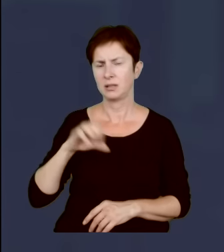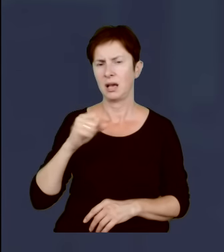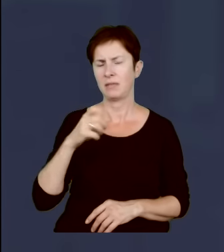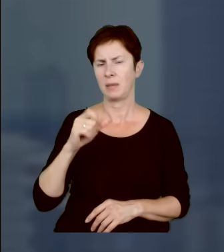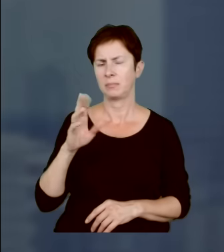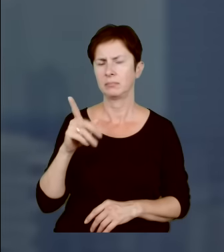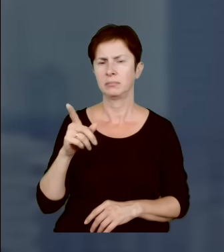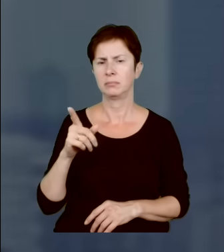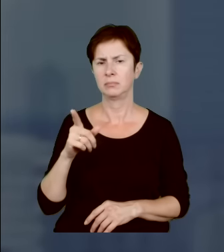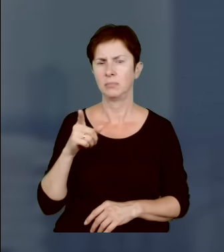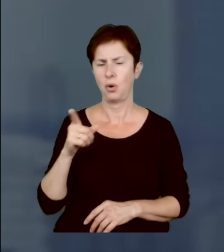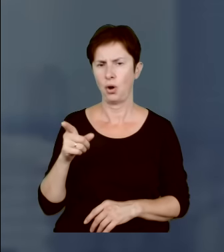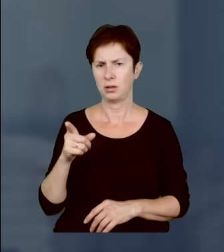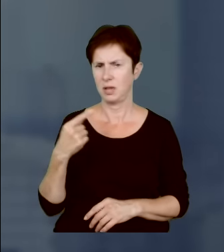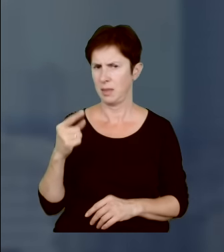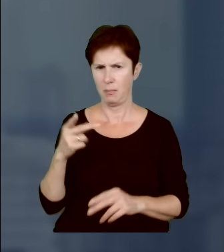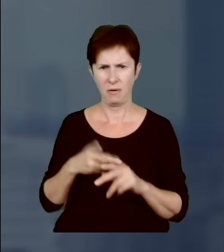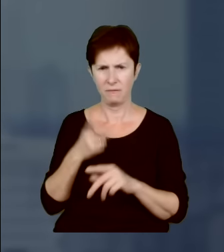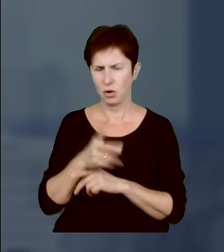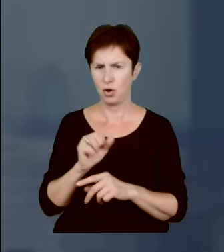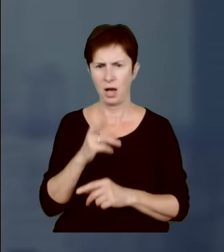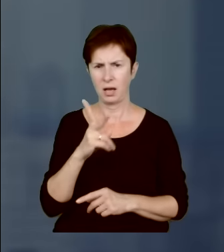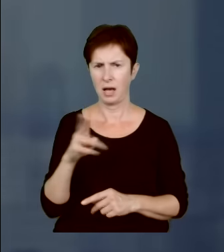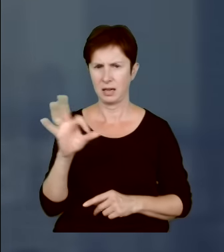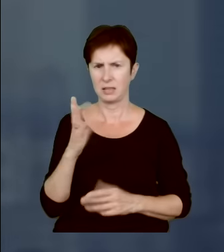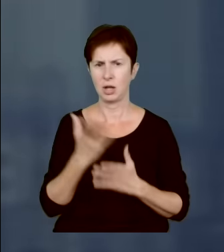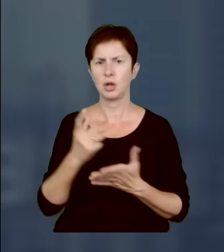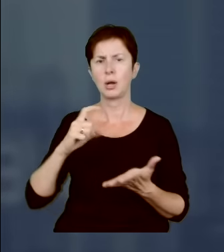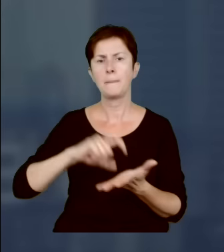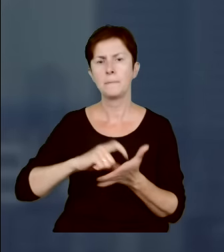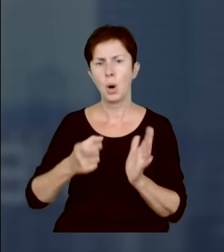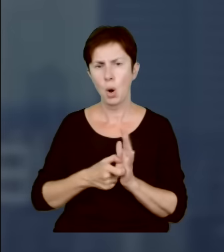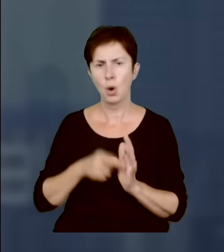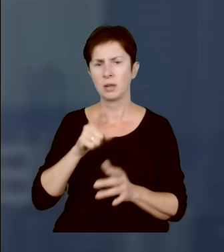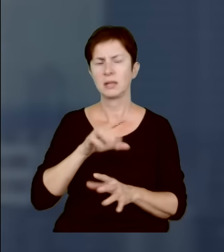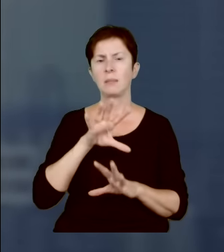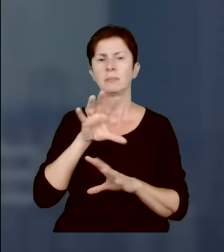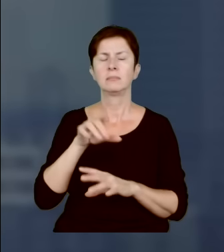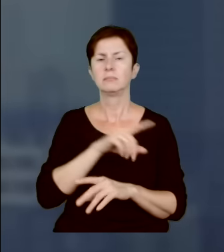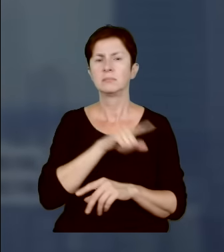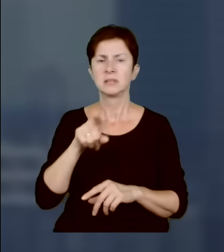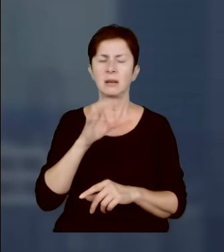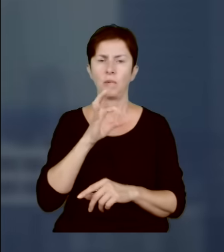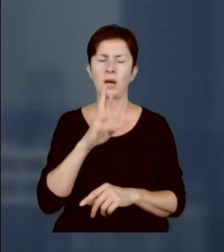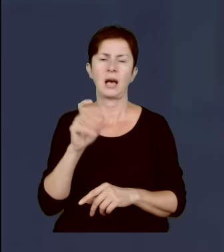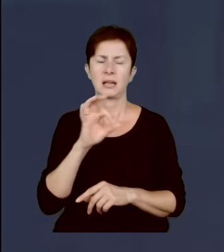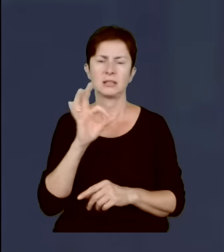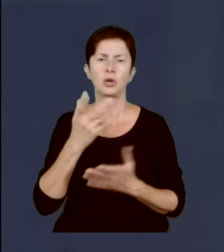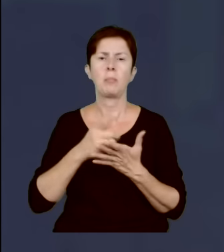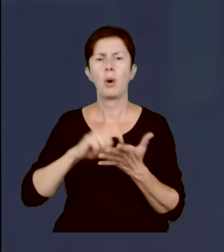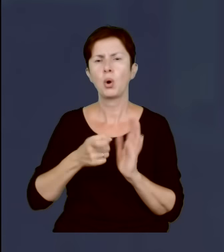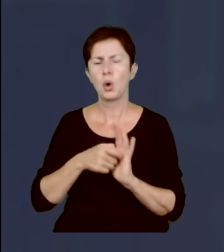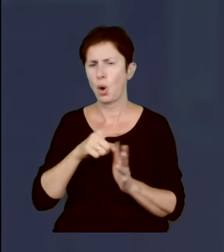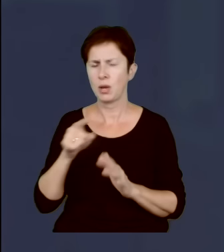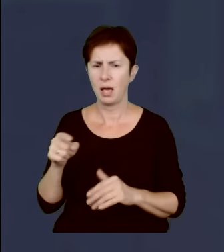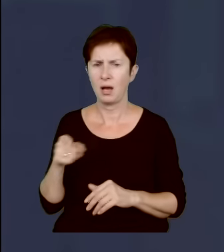nie weszli do KRS-u, weszli do pomieszczeń zajmowanych przez KRS i że to chodziło o